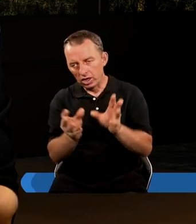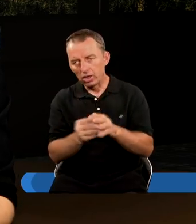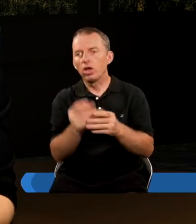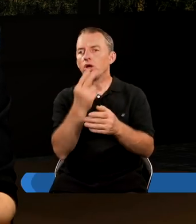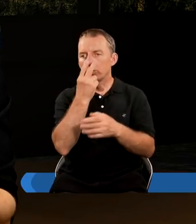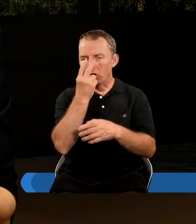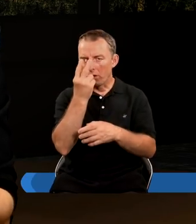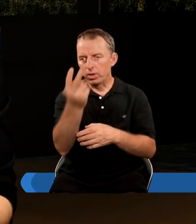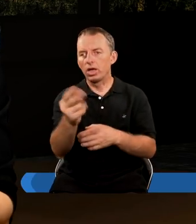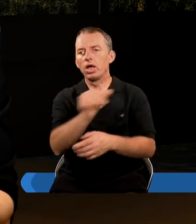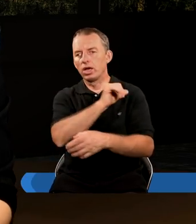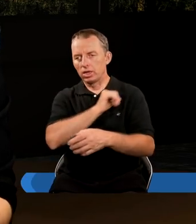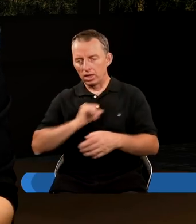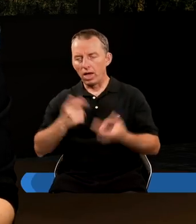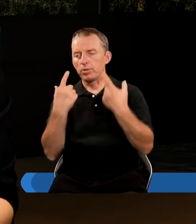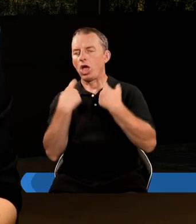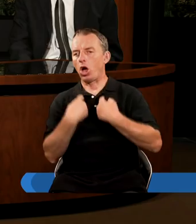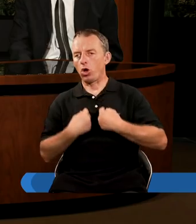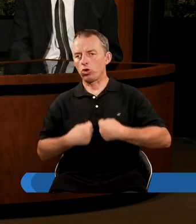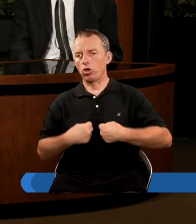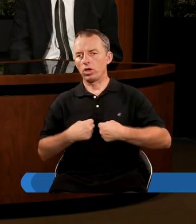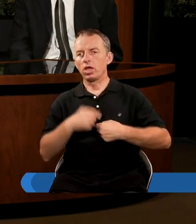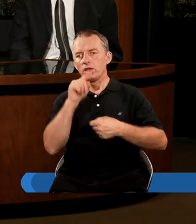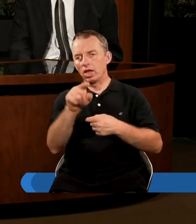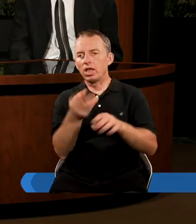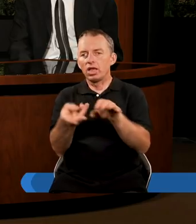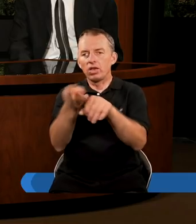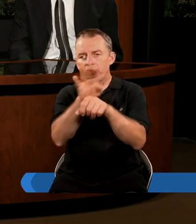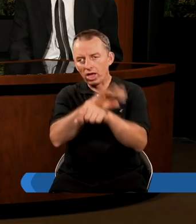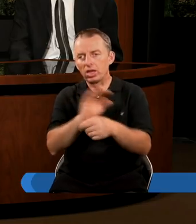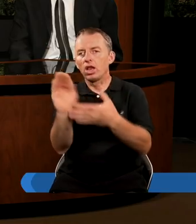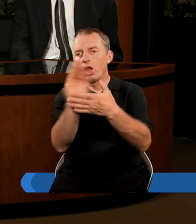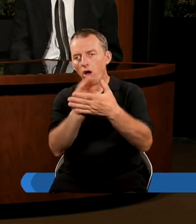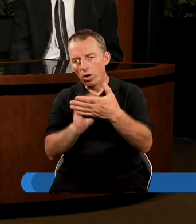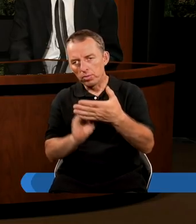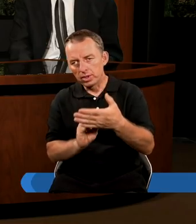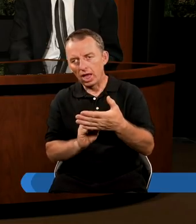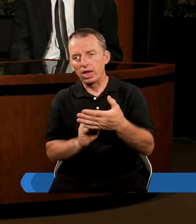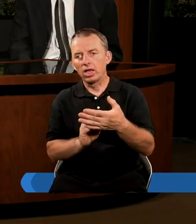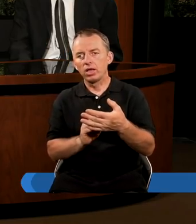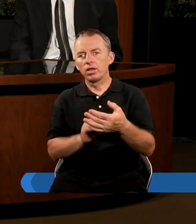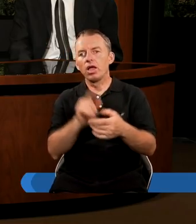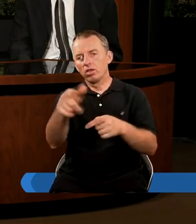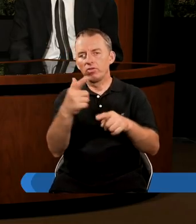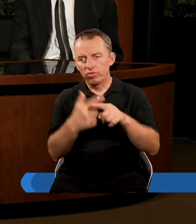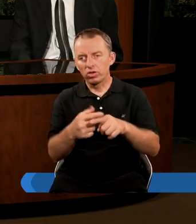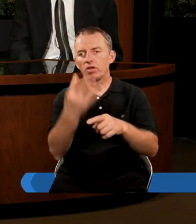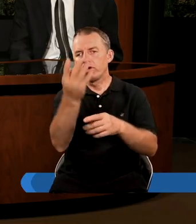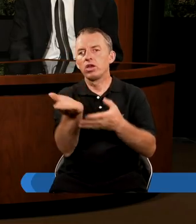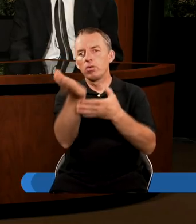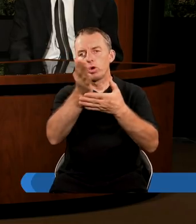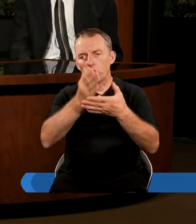zobaczą sami, osobiście. Nawet jedno z tych zwiedzeń opisanych w tym 24